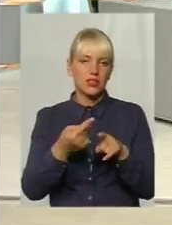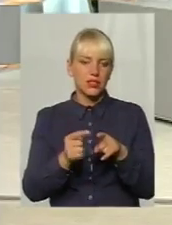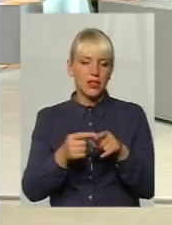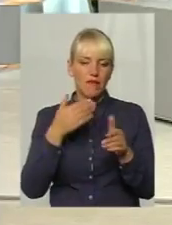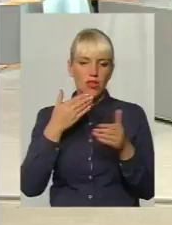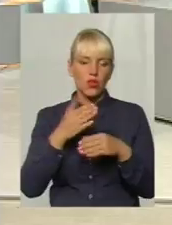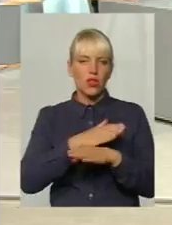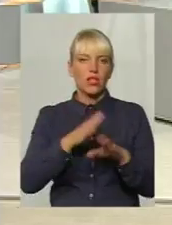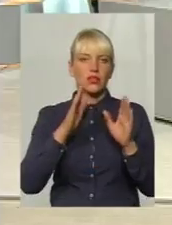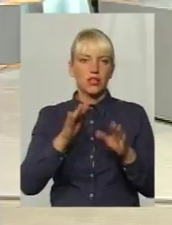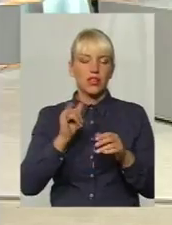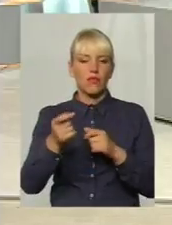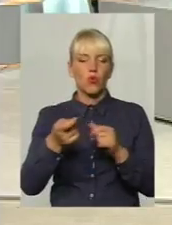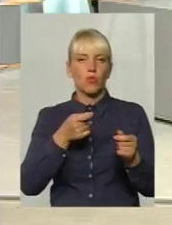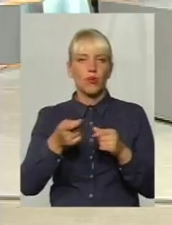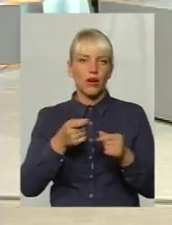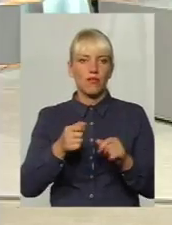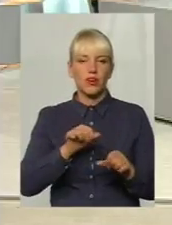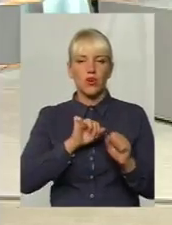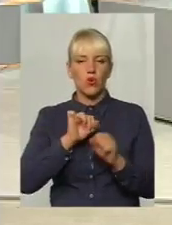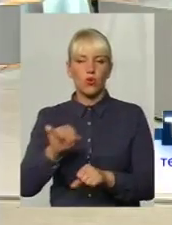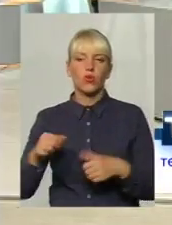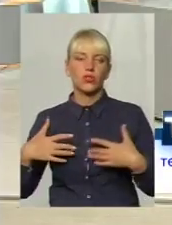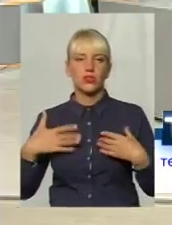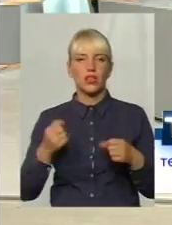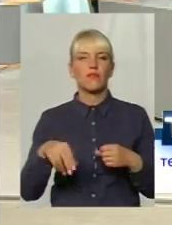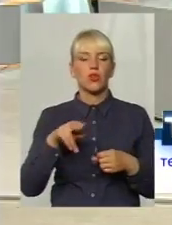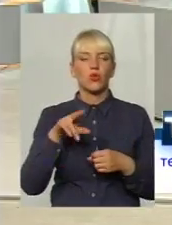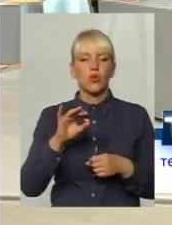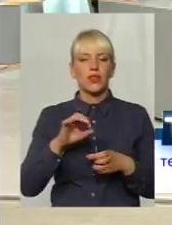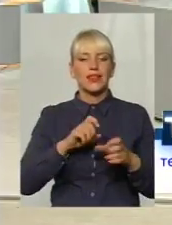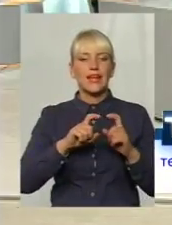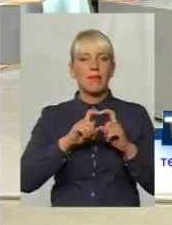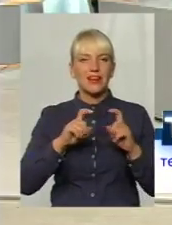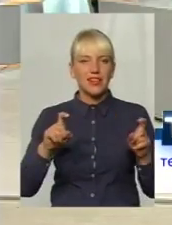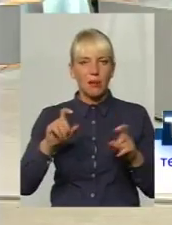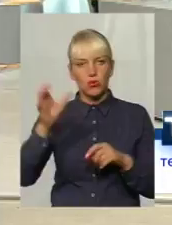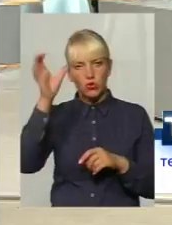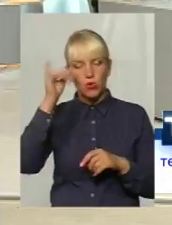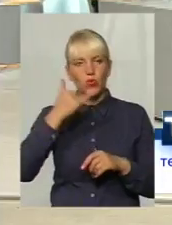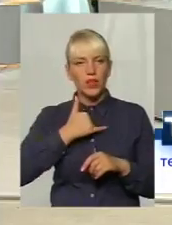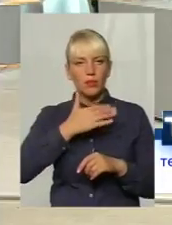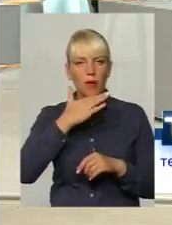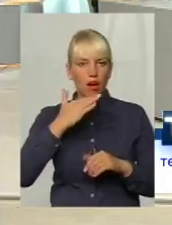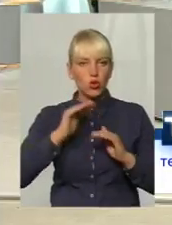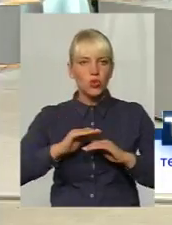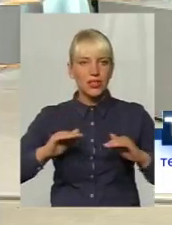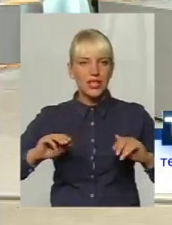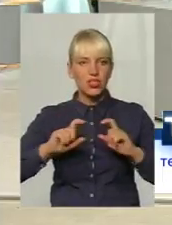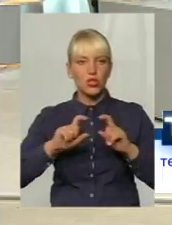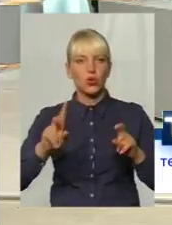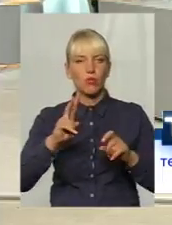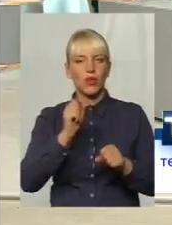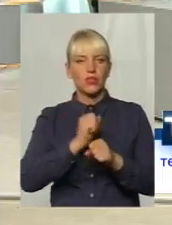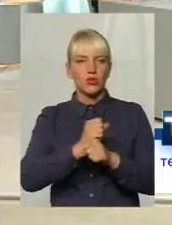управління охорони здоров'я, і до департаменту освіти, тому що багато садочків у нас зараз, в яких працюють медсестри.